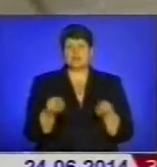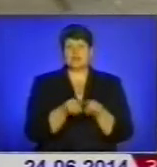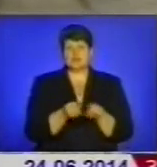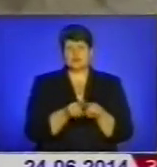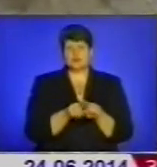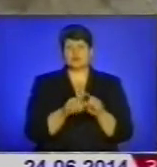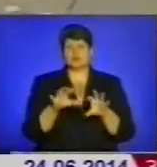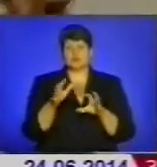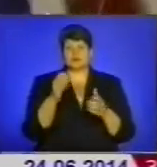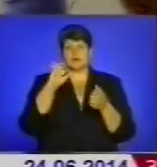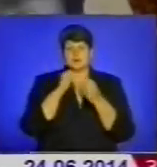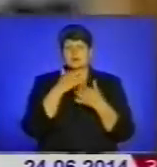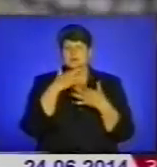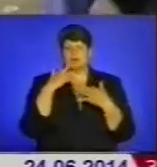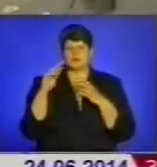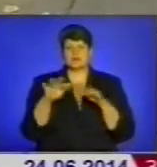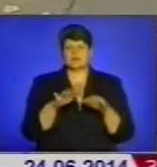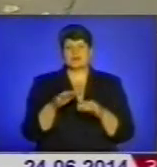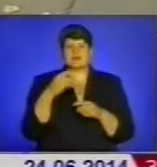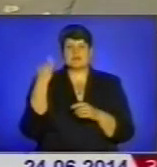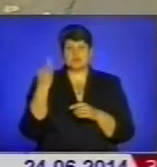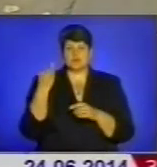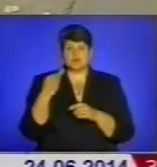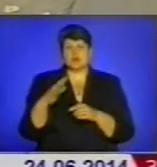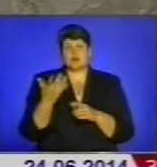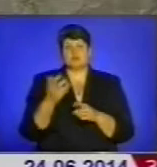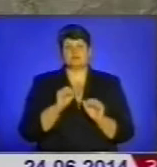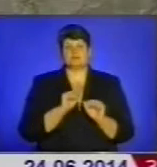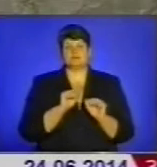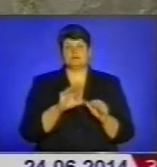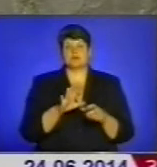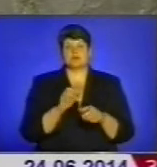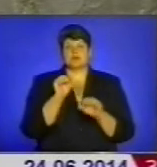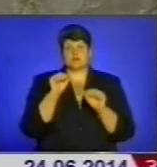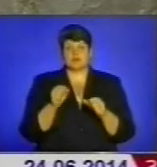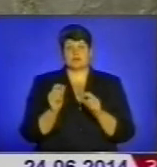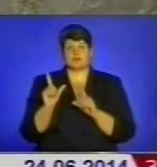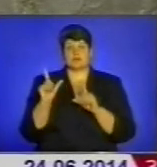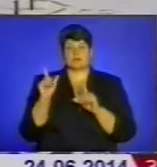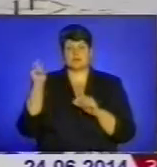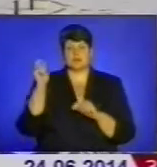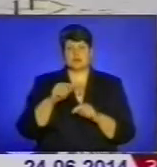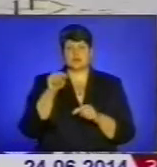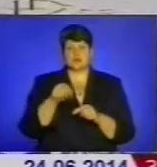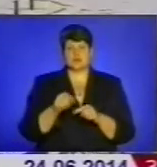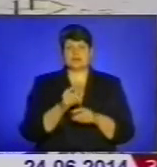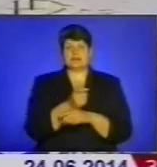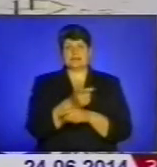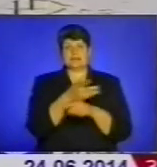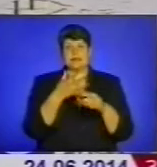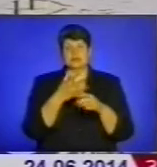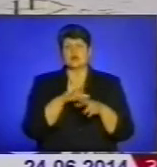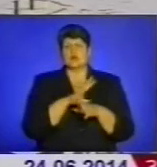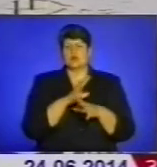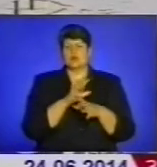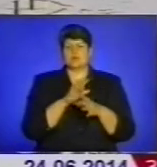'ятає чимало подій з історії. Це чи вистояла вона, коли у місто почали в'їжджати танки? Бої були наймовірно страшні,